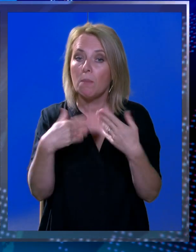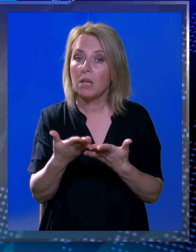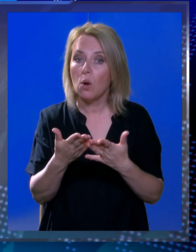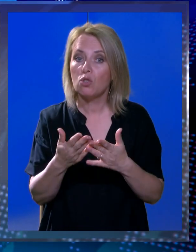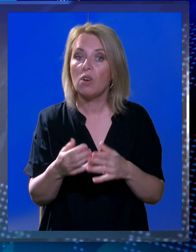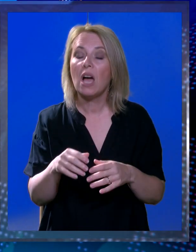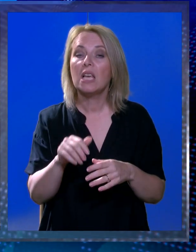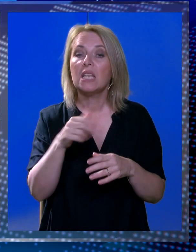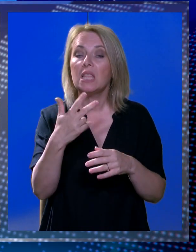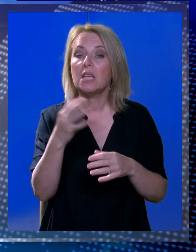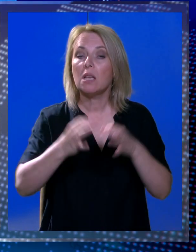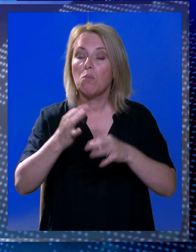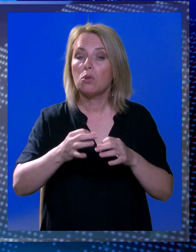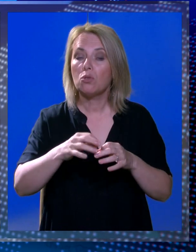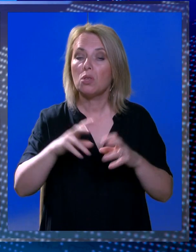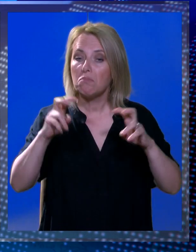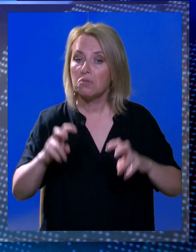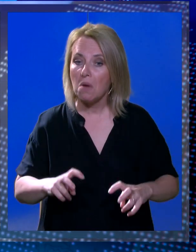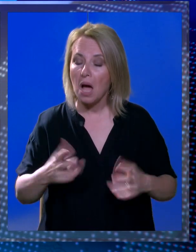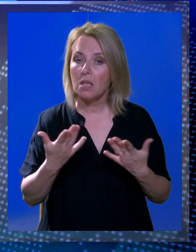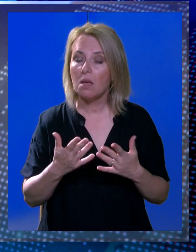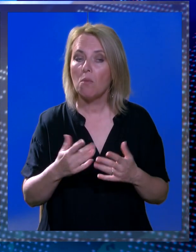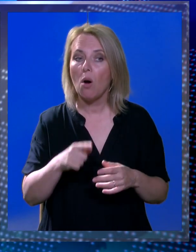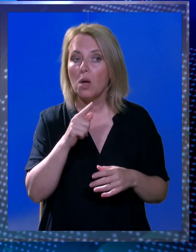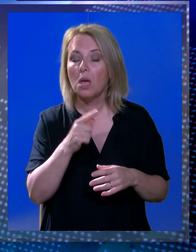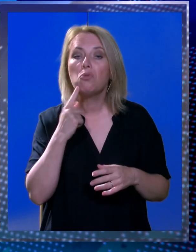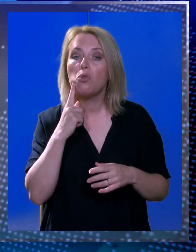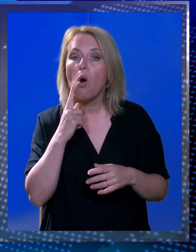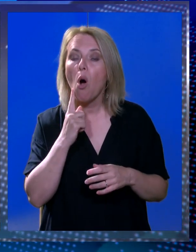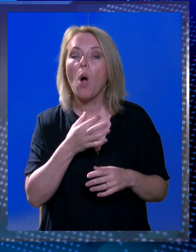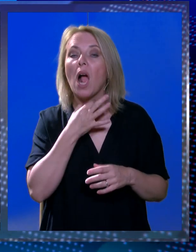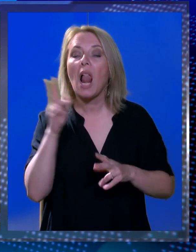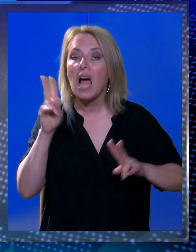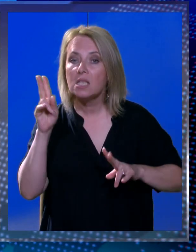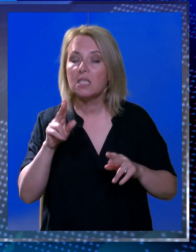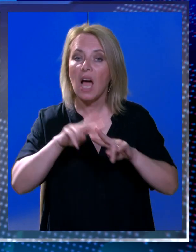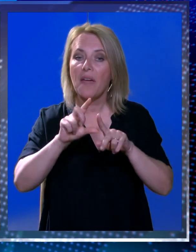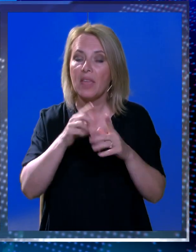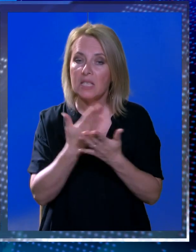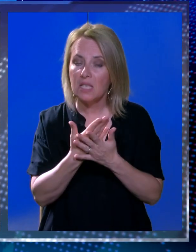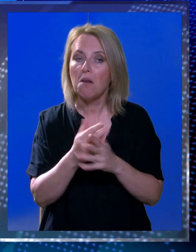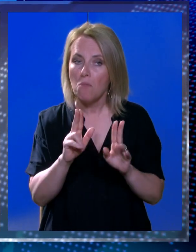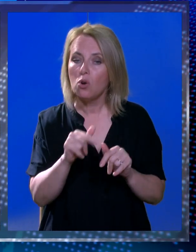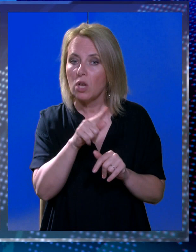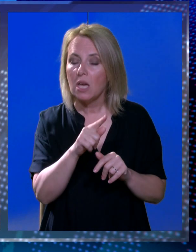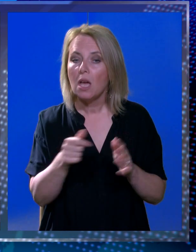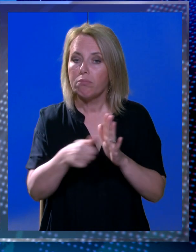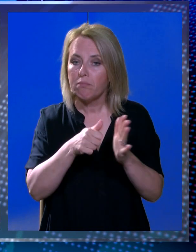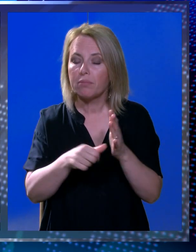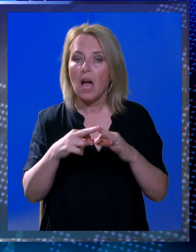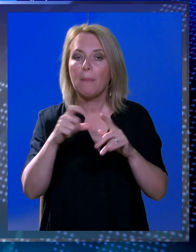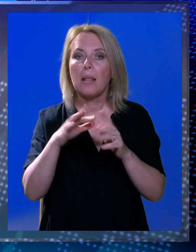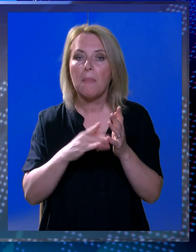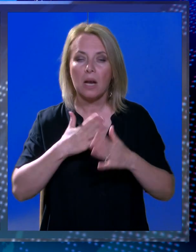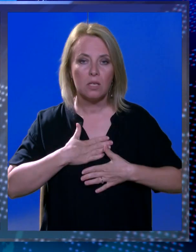smanjimo ovdje, a što ćemo smanjivati neko drugi, to ovdje koji ne glasuju za HDZ, neka glasače HDZ-a i njihovi članovi odkažu apartmane.